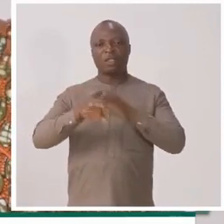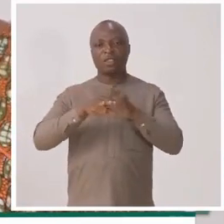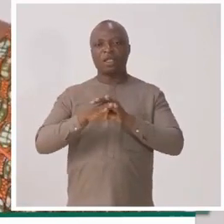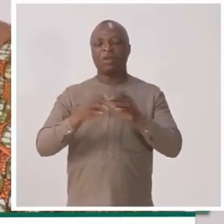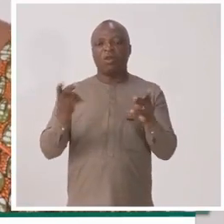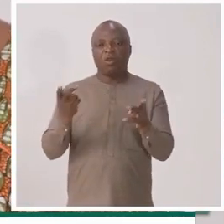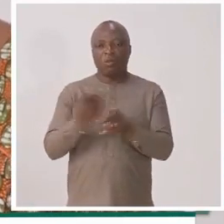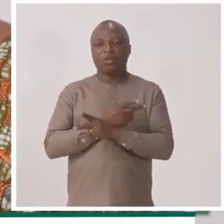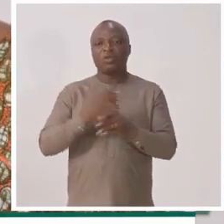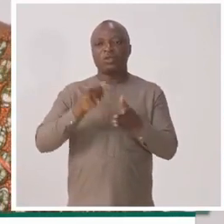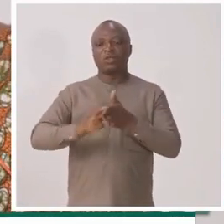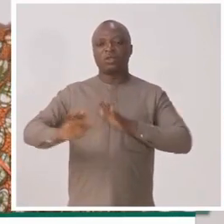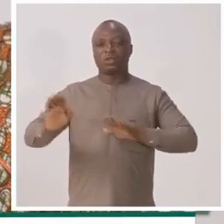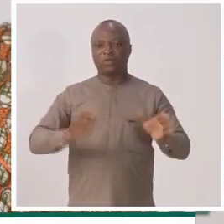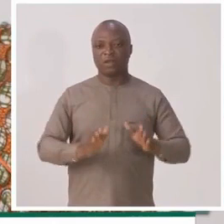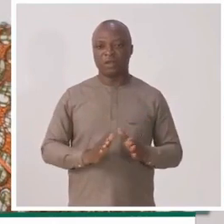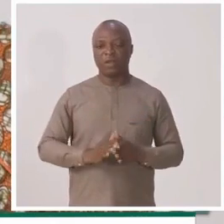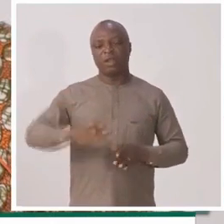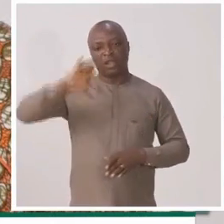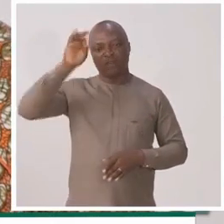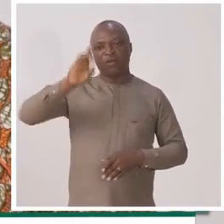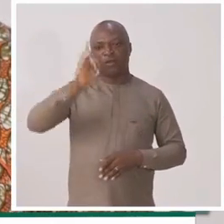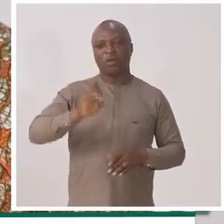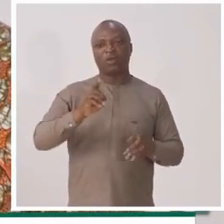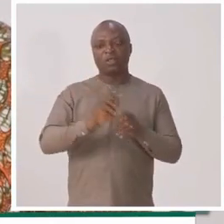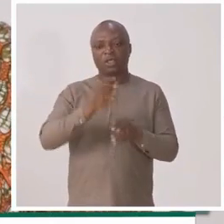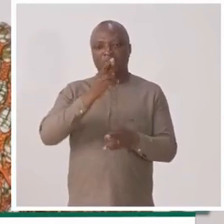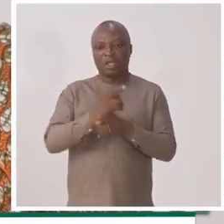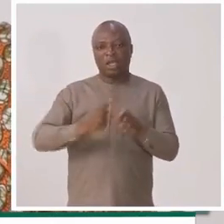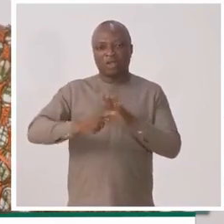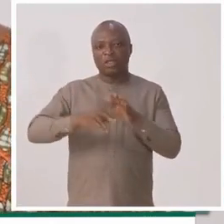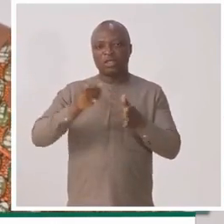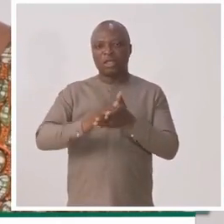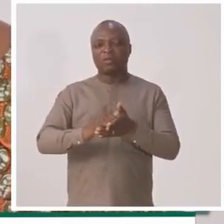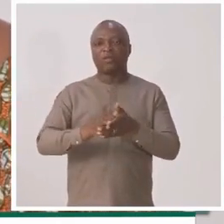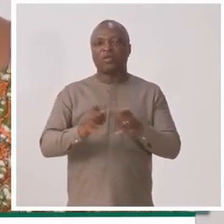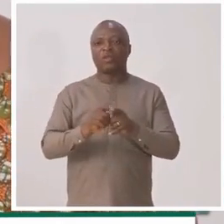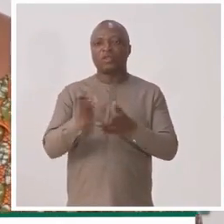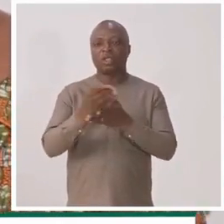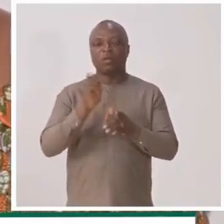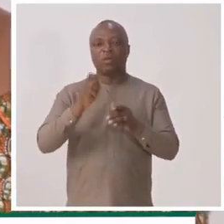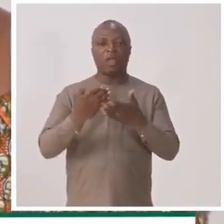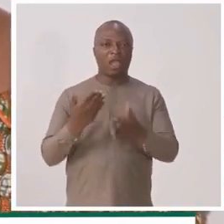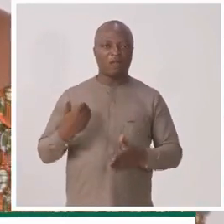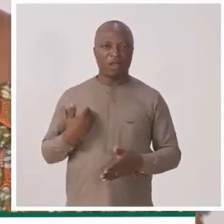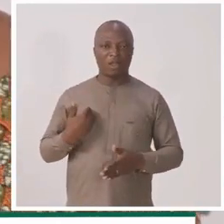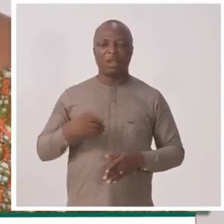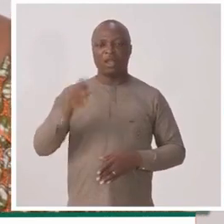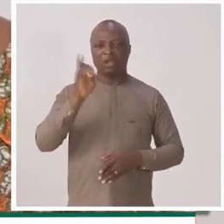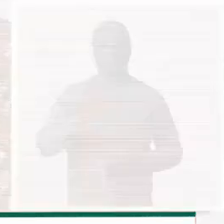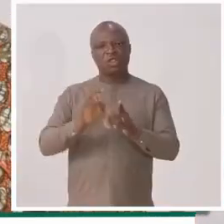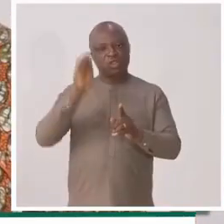accès aux produits que servent ces stations-services. Il faut donc rationaliser. Mais pour rationaliser, il faut avoir fait un point préalable.